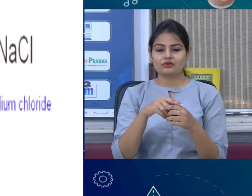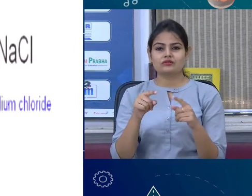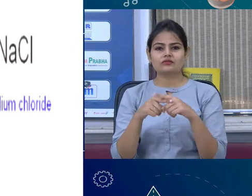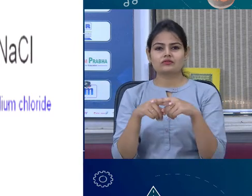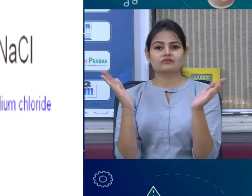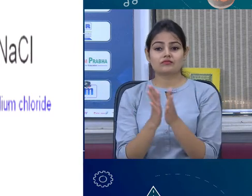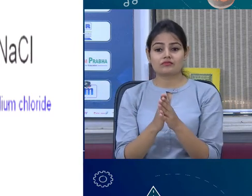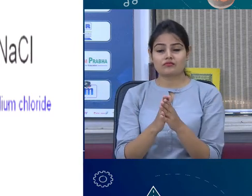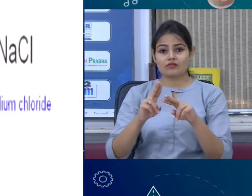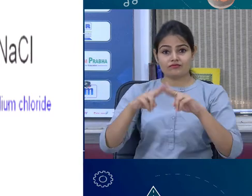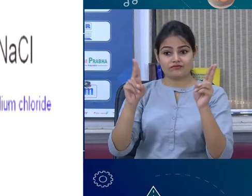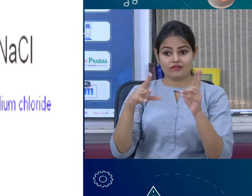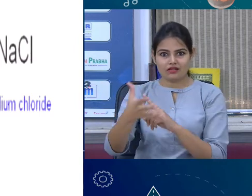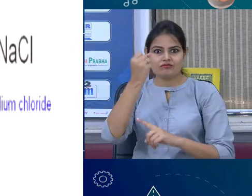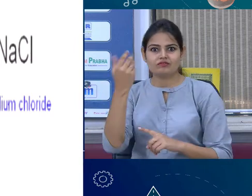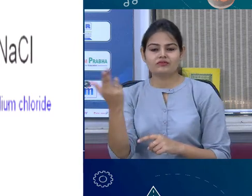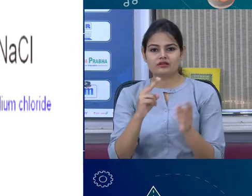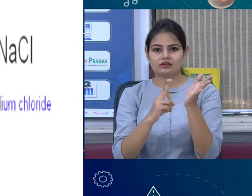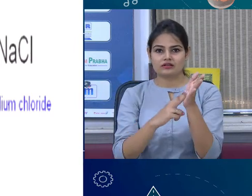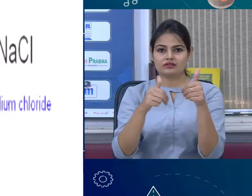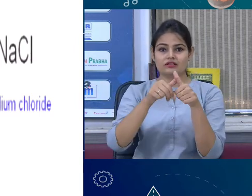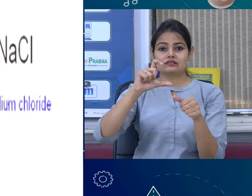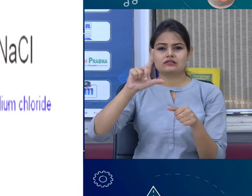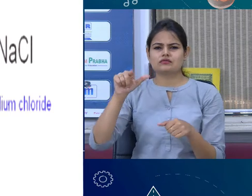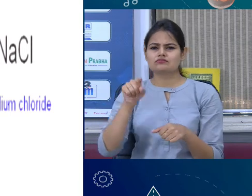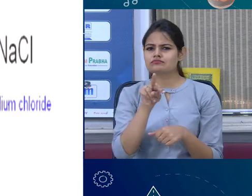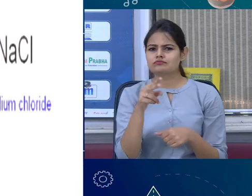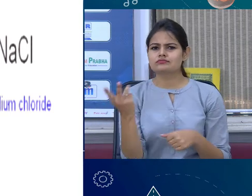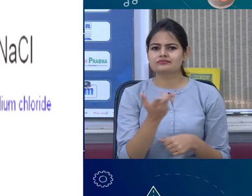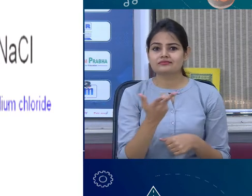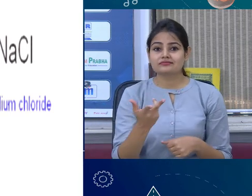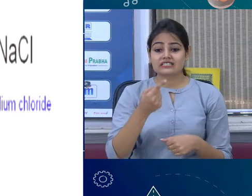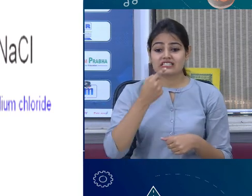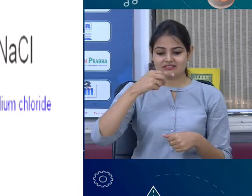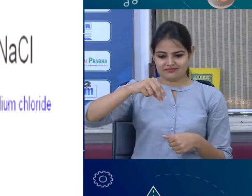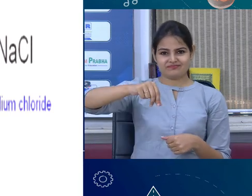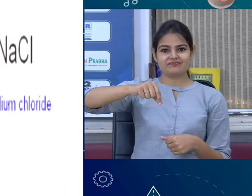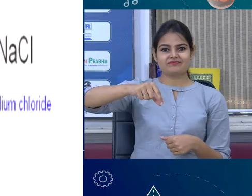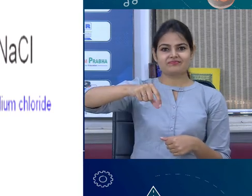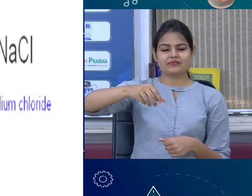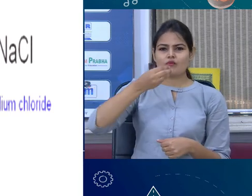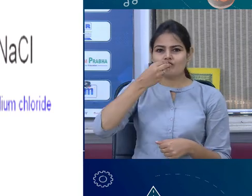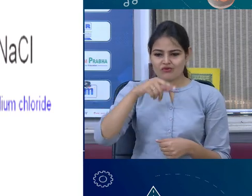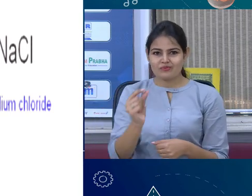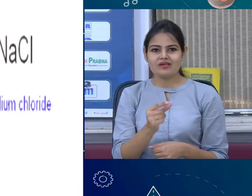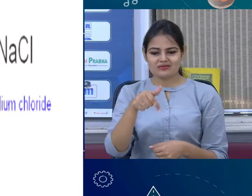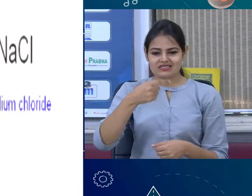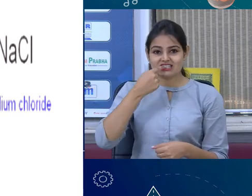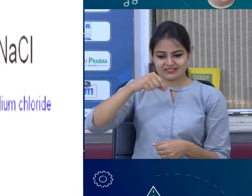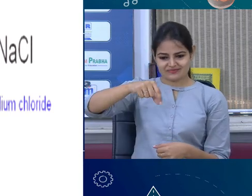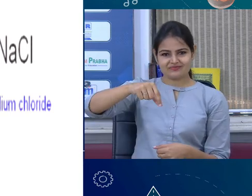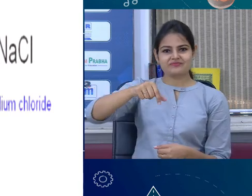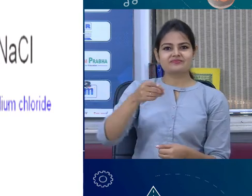is the common salt जो नमक हम खाने में इस्तमाल करते है so sodium chloride is formed by this ionic bond or ionic bond क्या है क्या